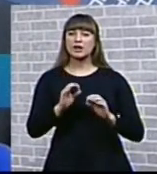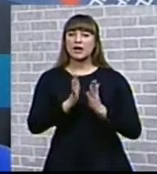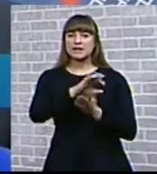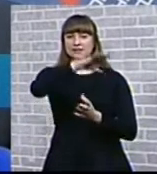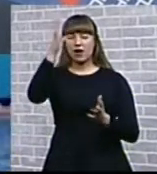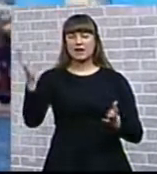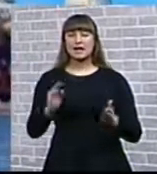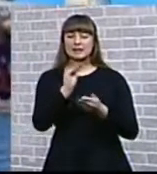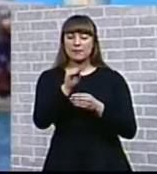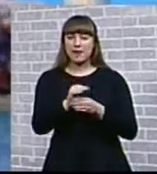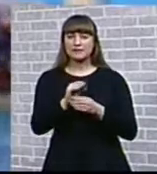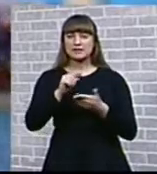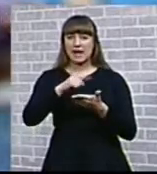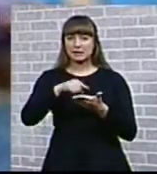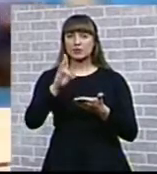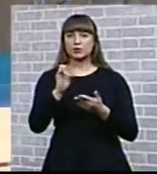отметку на карте.